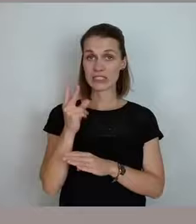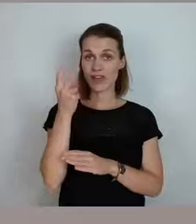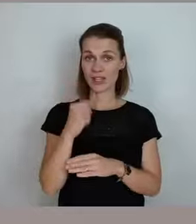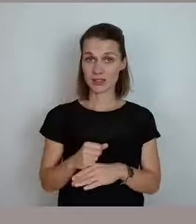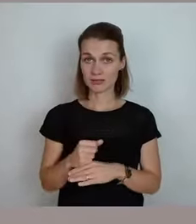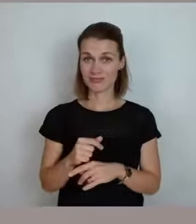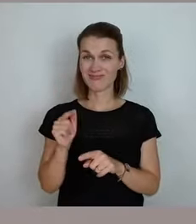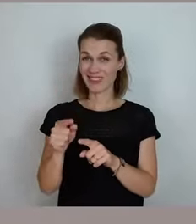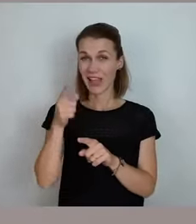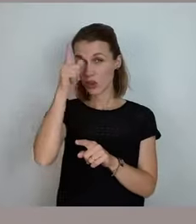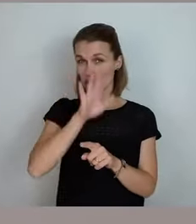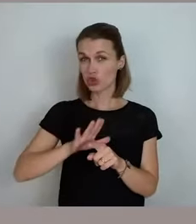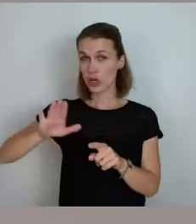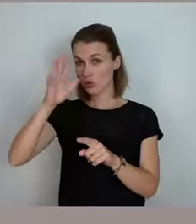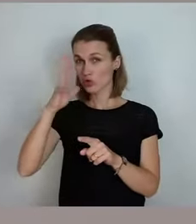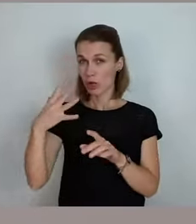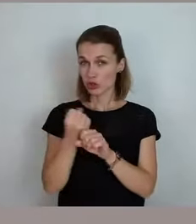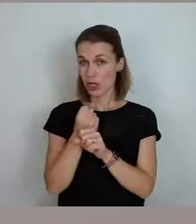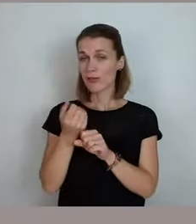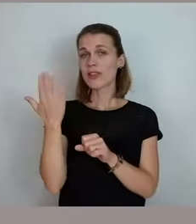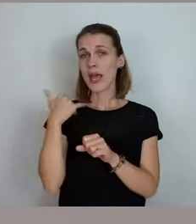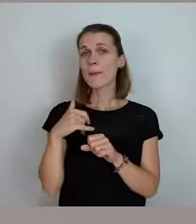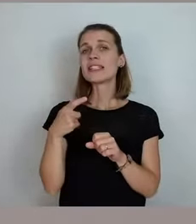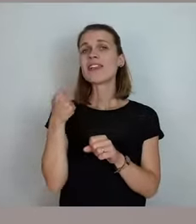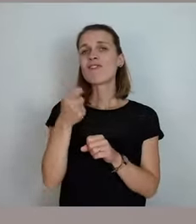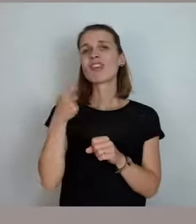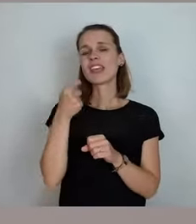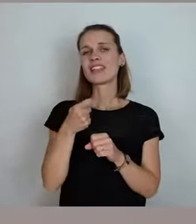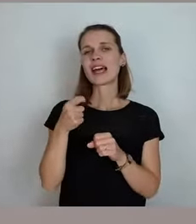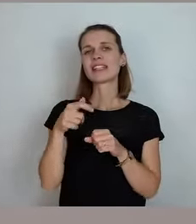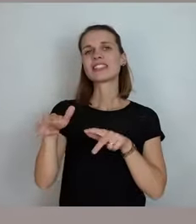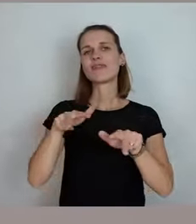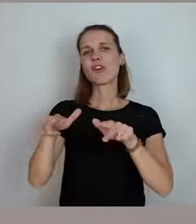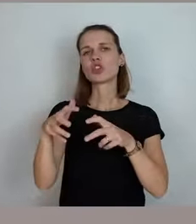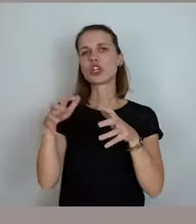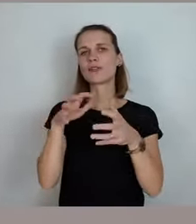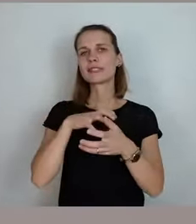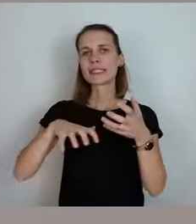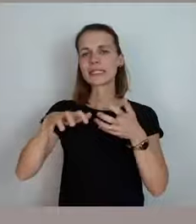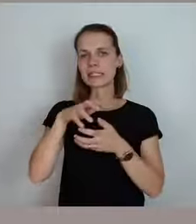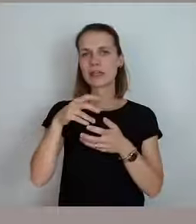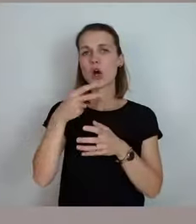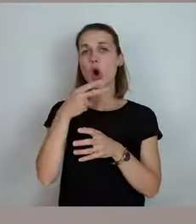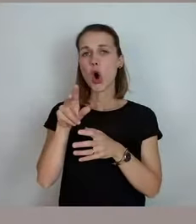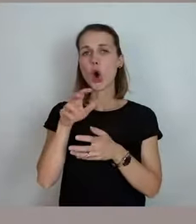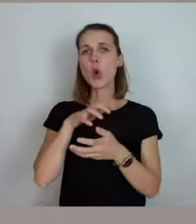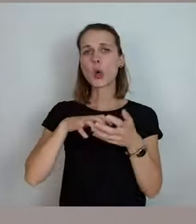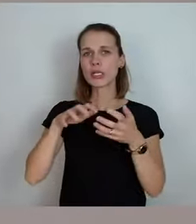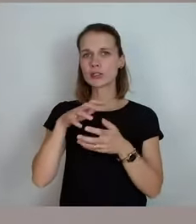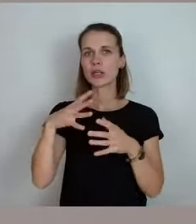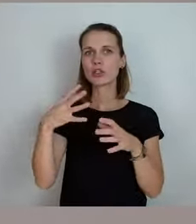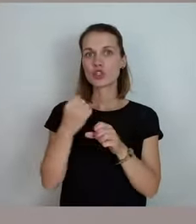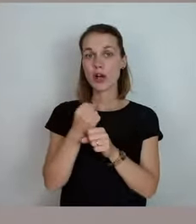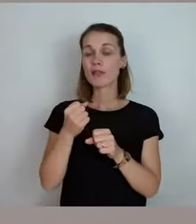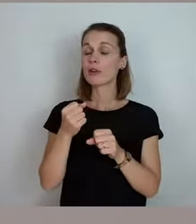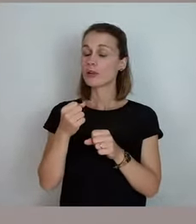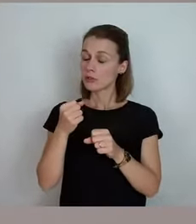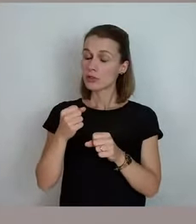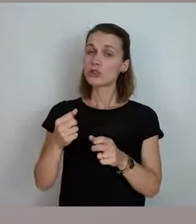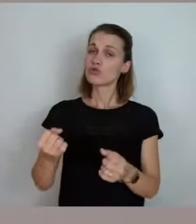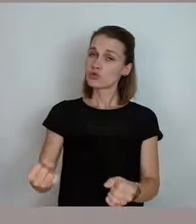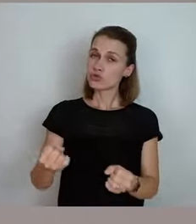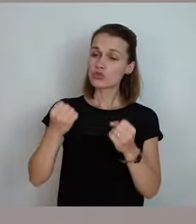gegangen sind, nach der Finanz- und Wirtschaftskrise und nach der Euro-Krise mit einer starken wirtschaftlichen Entwicklung, mit